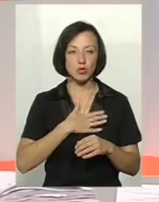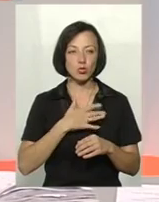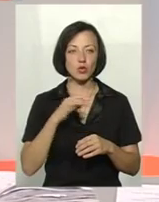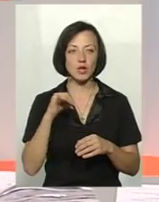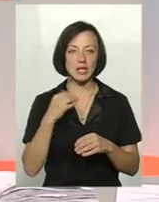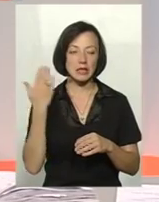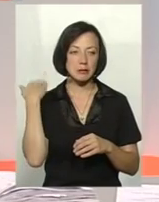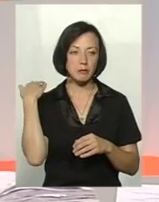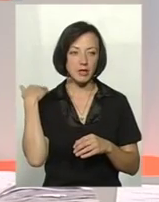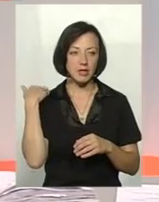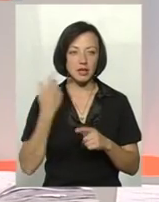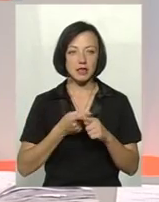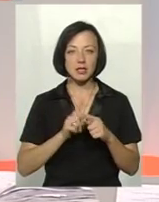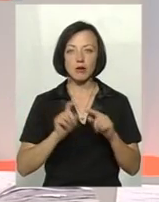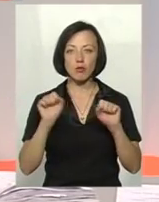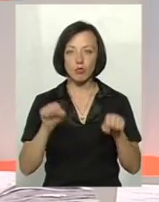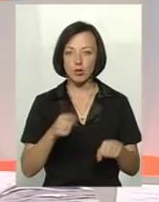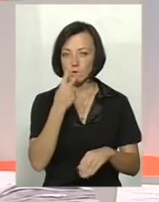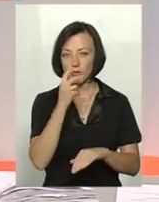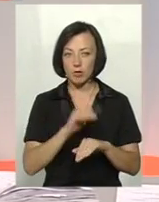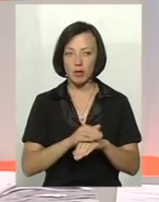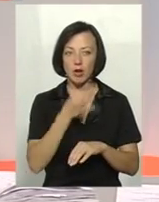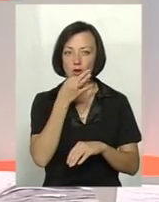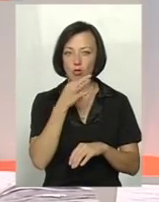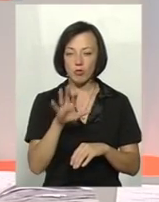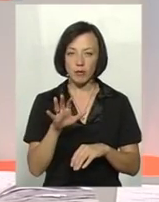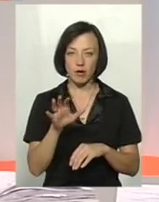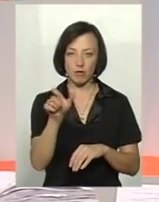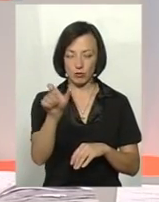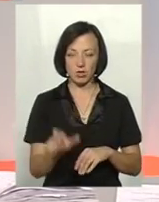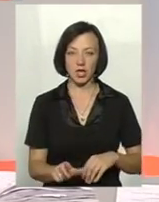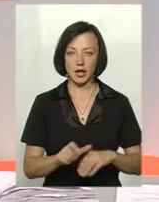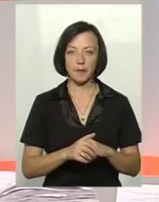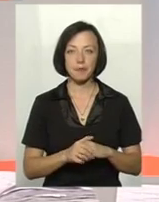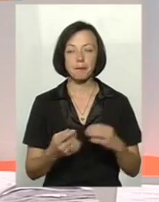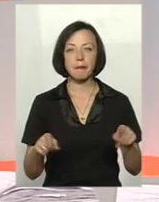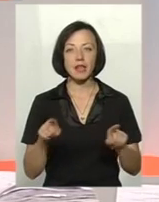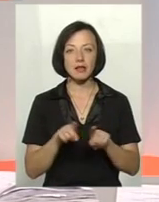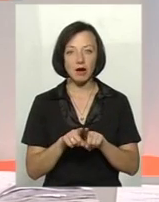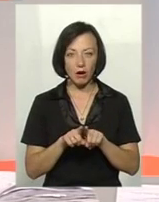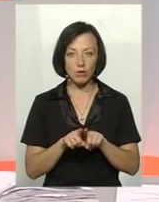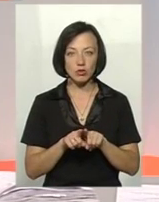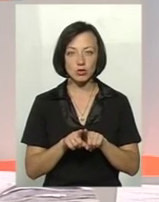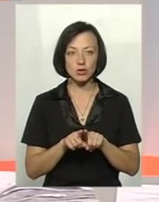зверху на спині. Ну, це може замітити любий пересичний громадянин. Також, значить,